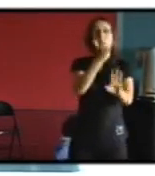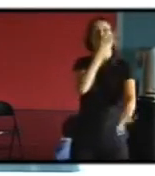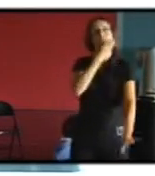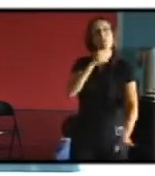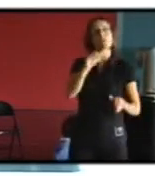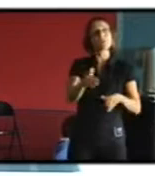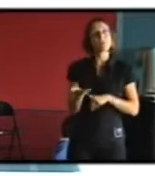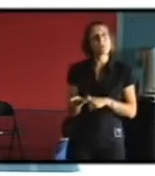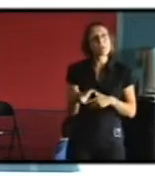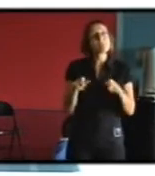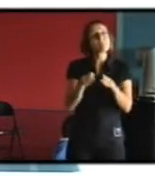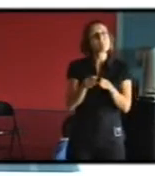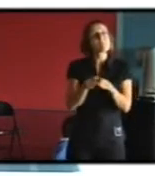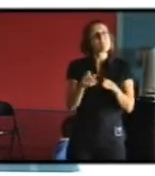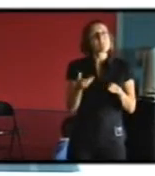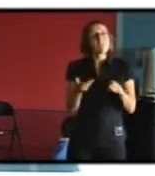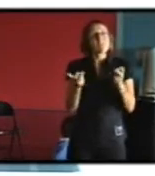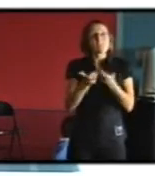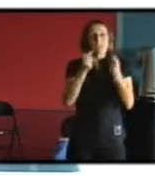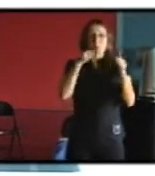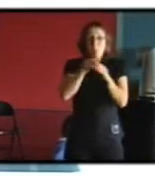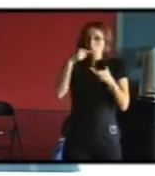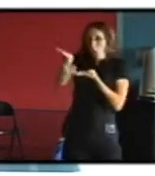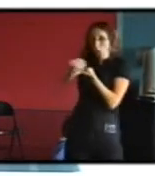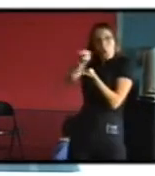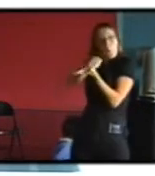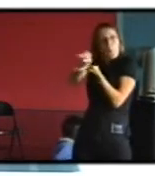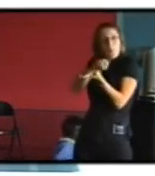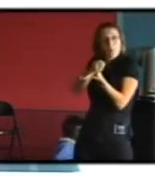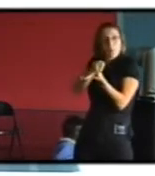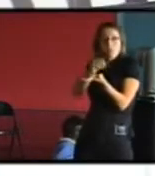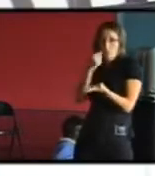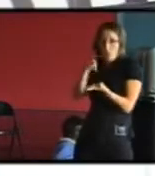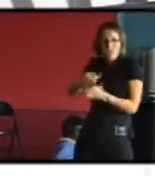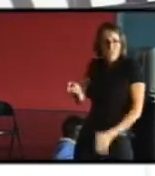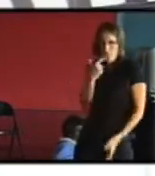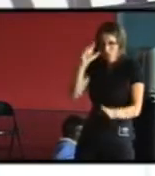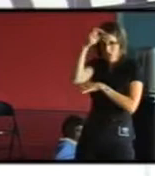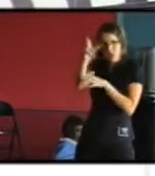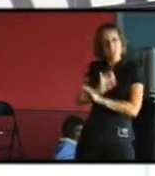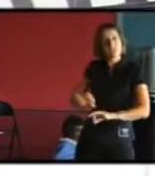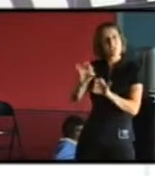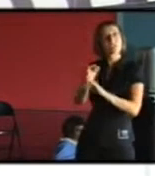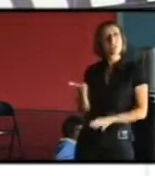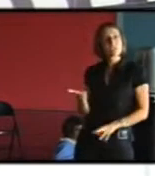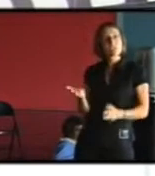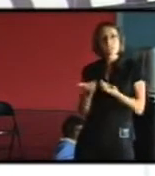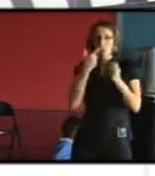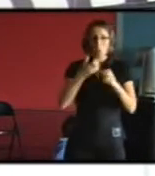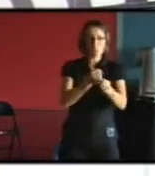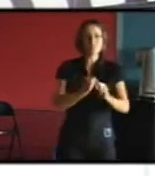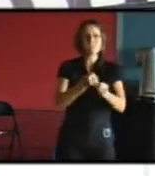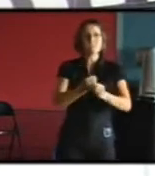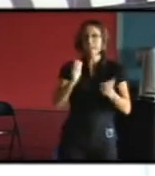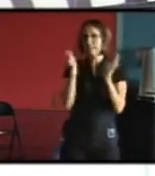on n'est pas non plus obligé de faire dans le mimétisme en plus ça n'a pas de sens faire une fausse menuiserie